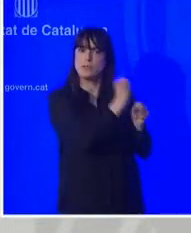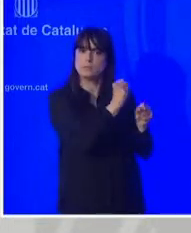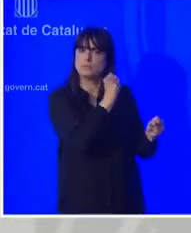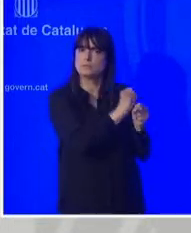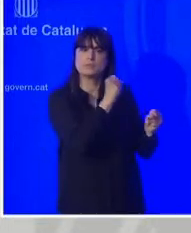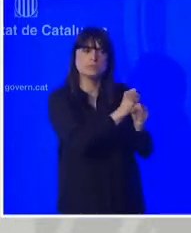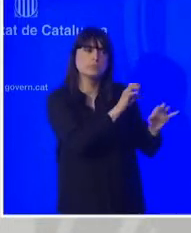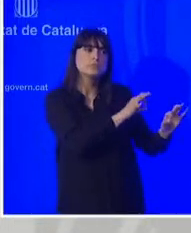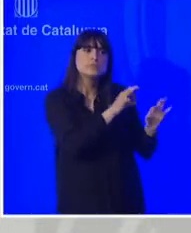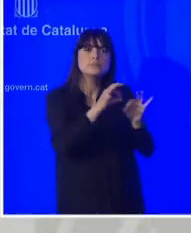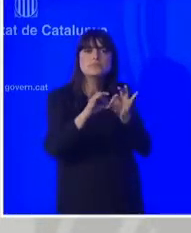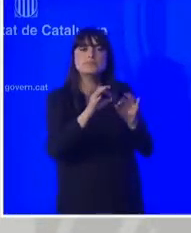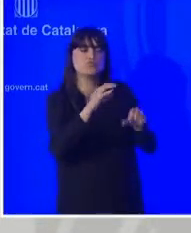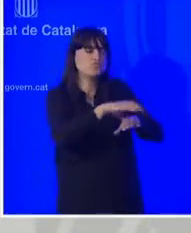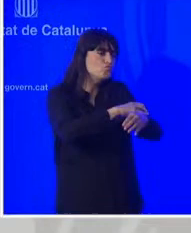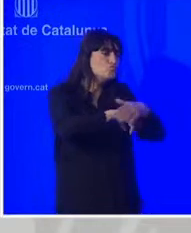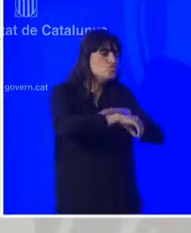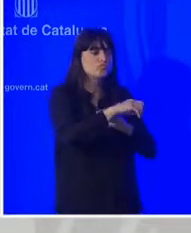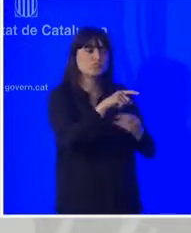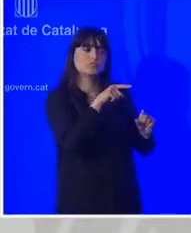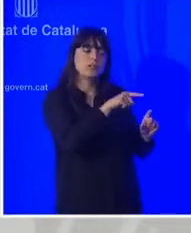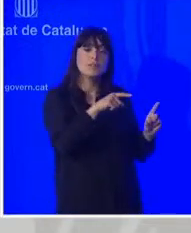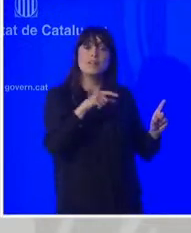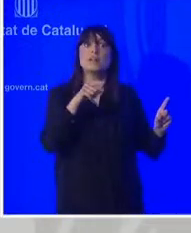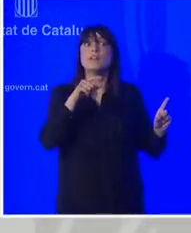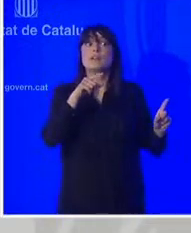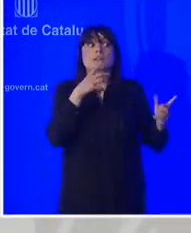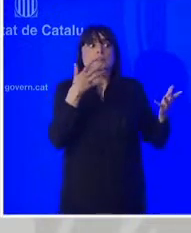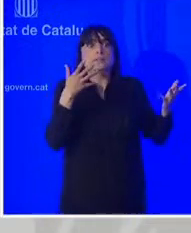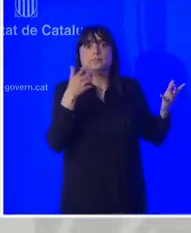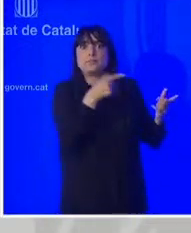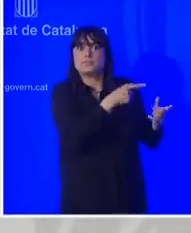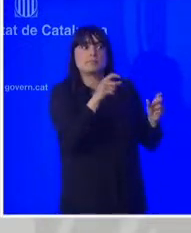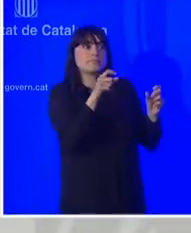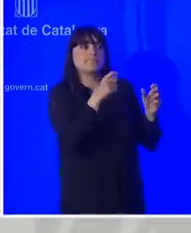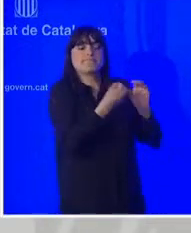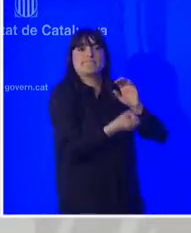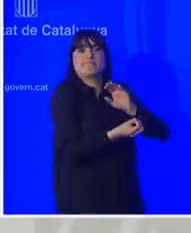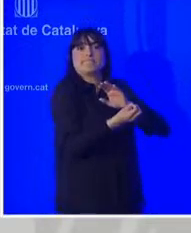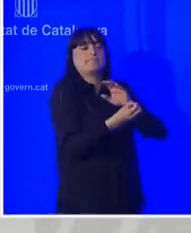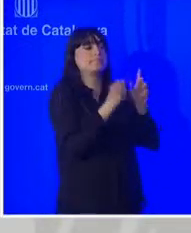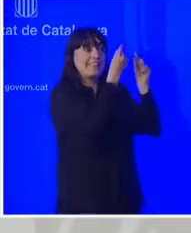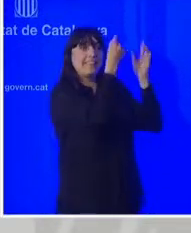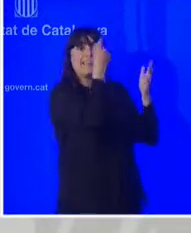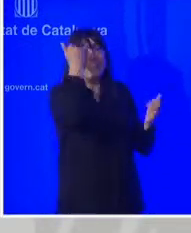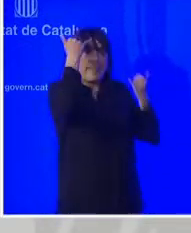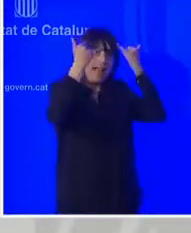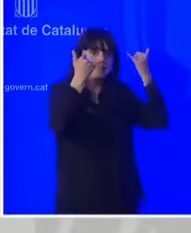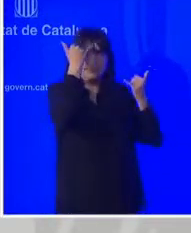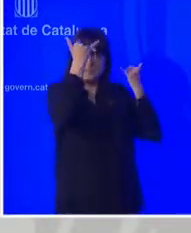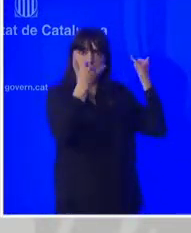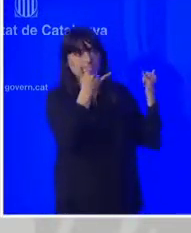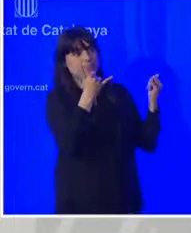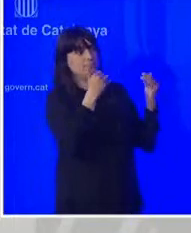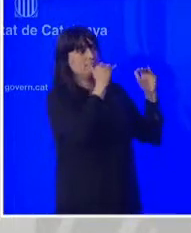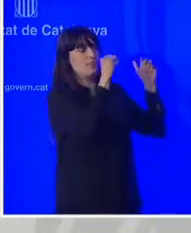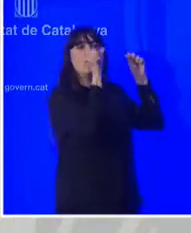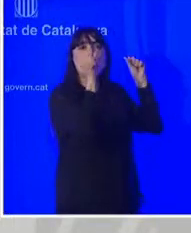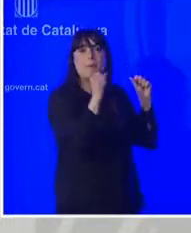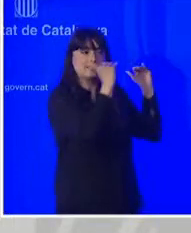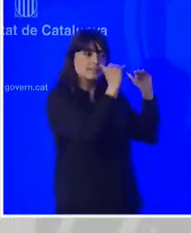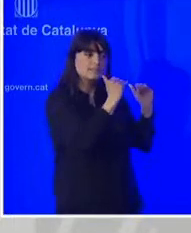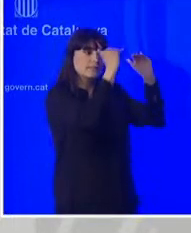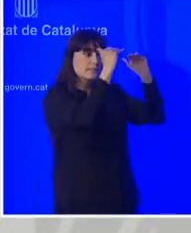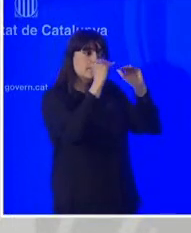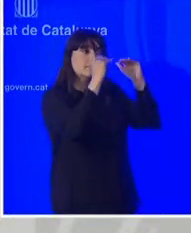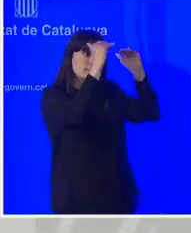i per tant doncs quan s'acabi de definir quin ha de ser el format que aquest any es pugui celebrar amb el que es pugui celebrar Sant Jordi doncs també